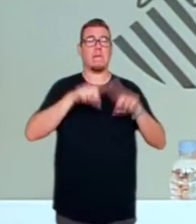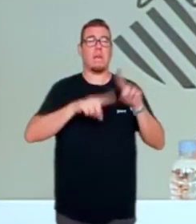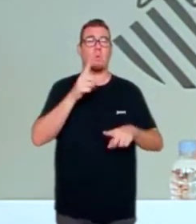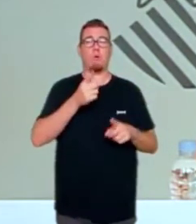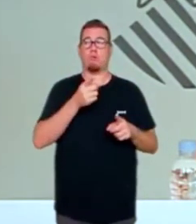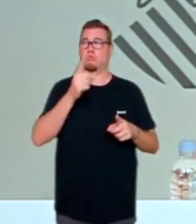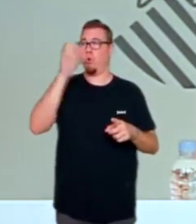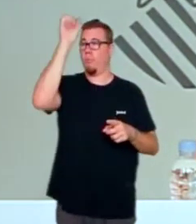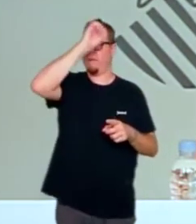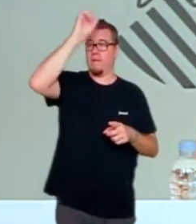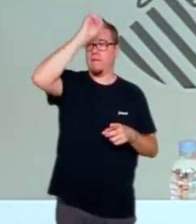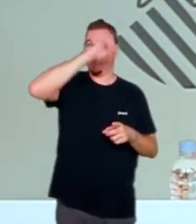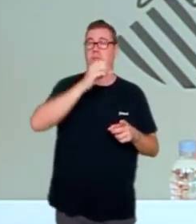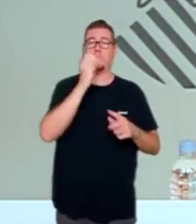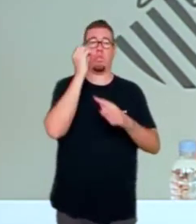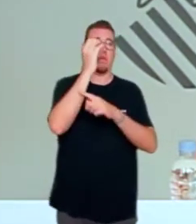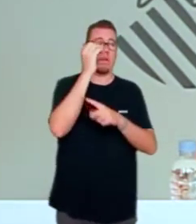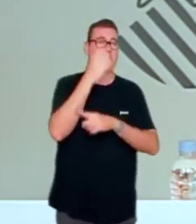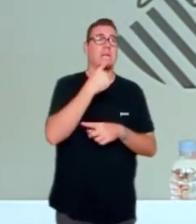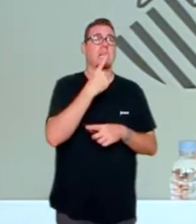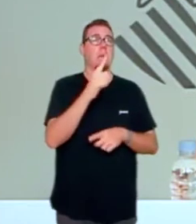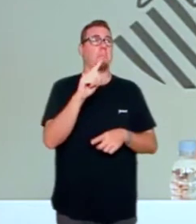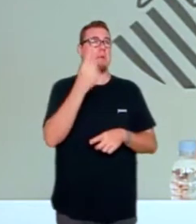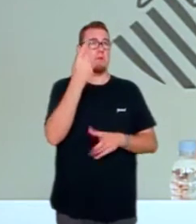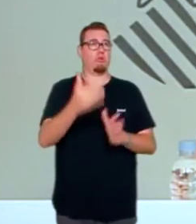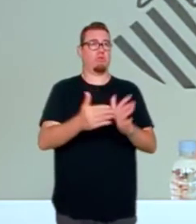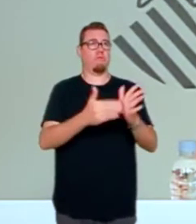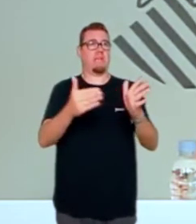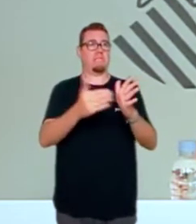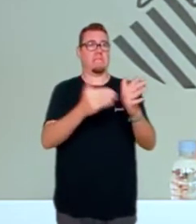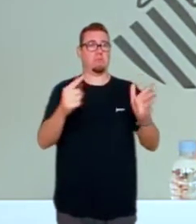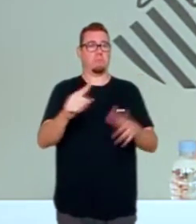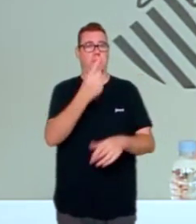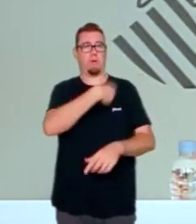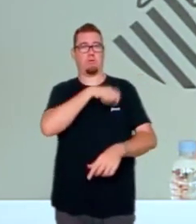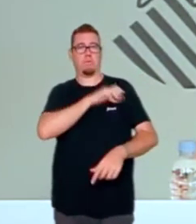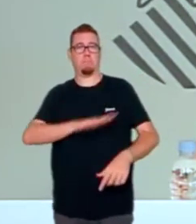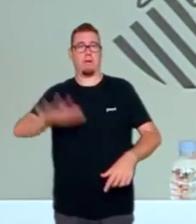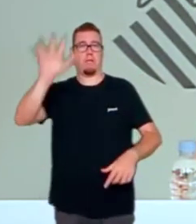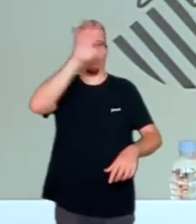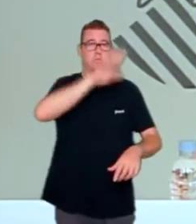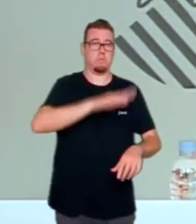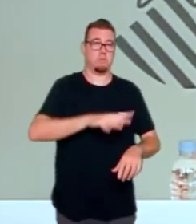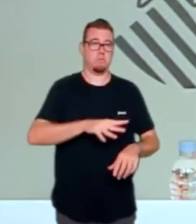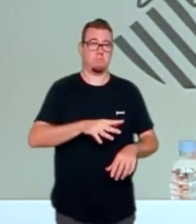que diu és que primero los valencianos, primero los españoles, no?